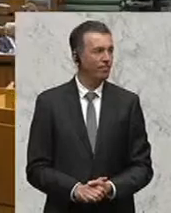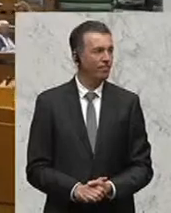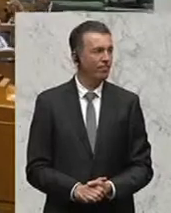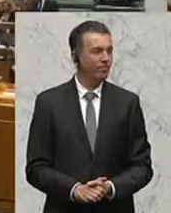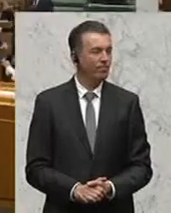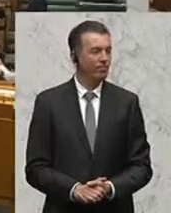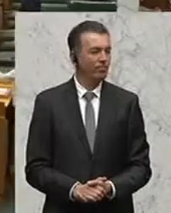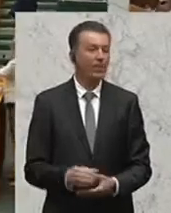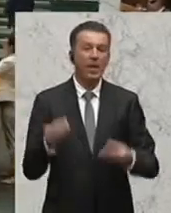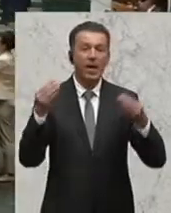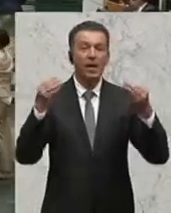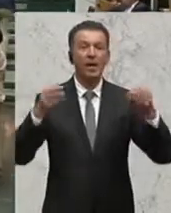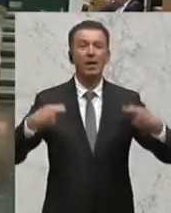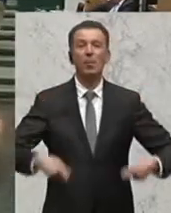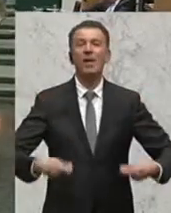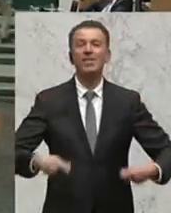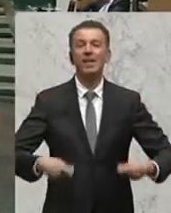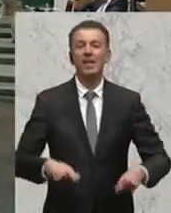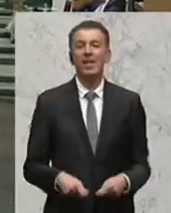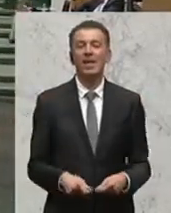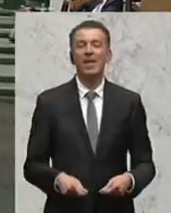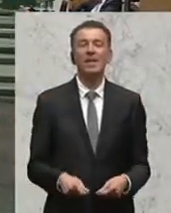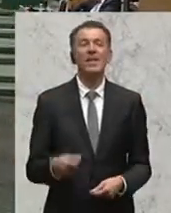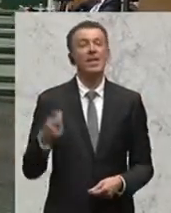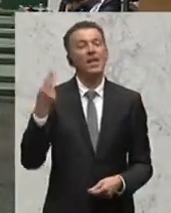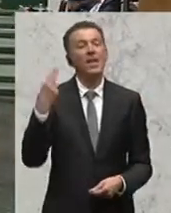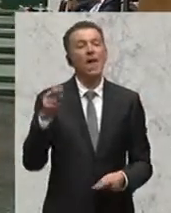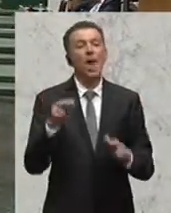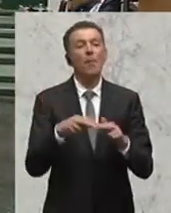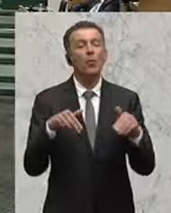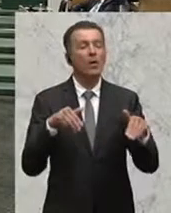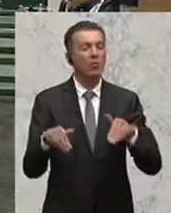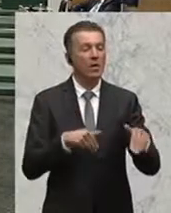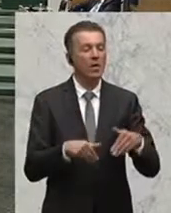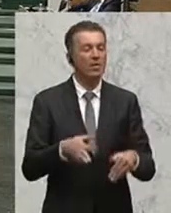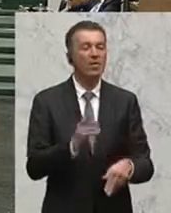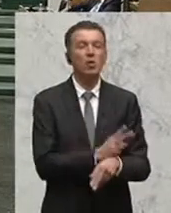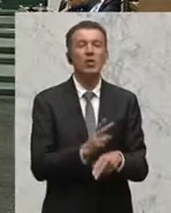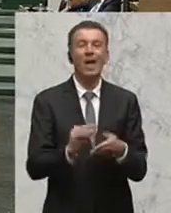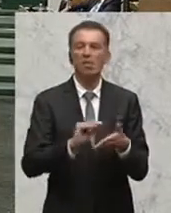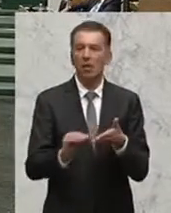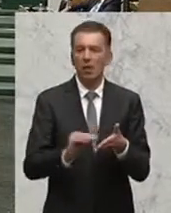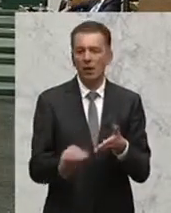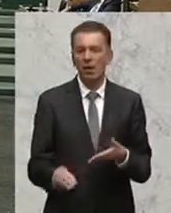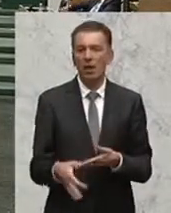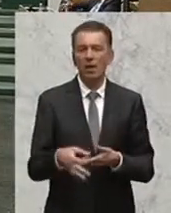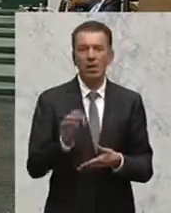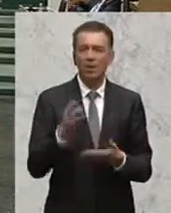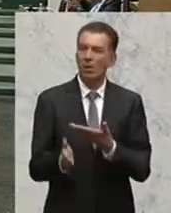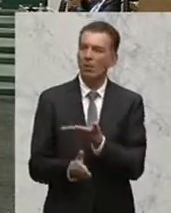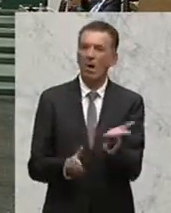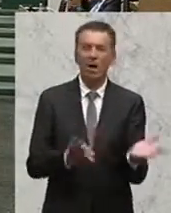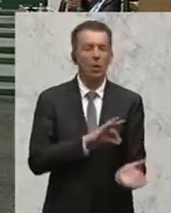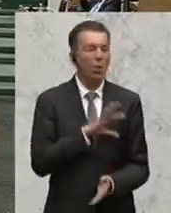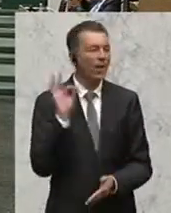Am Wort ist Gabriele Tammandl, Budgetsprecherin der ÖVP. Sehr geehrte Frau Staatssekretärin, sehr geehrte Damen und Herren, werte